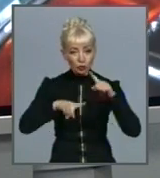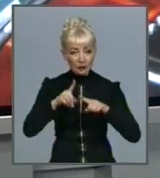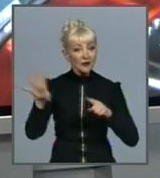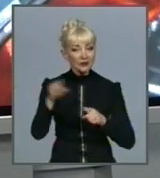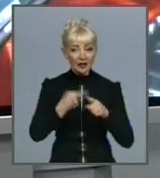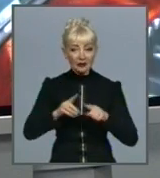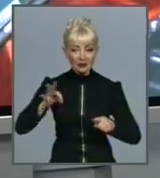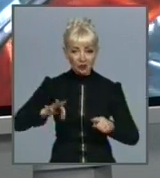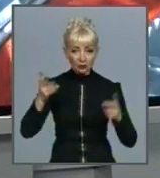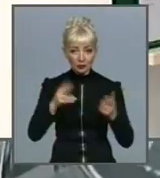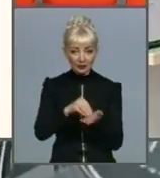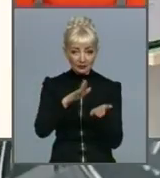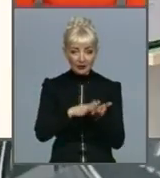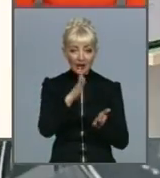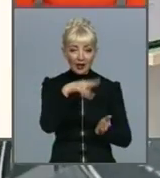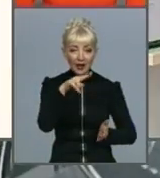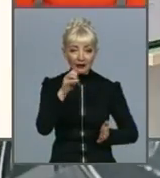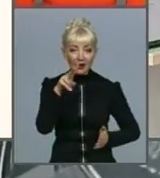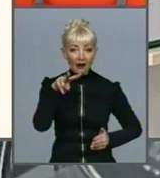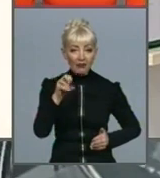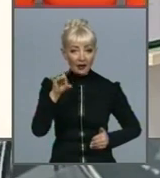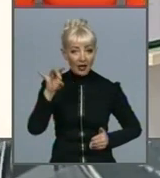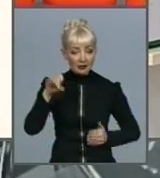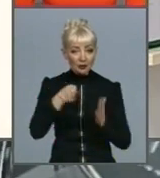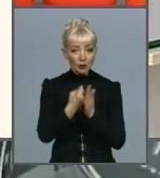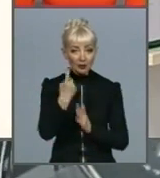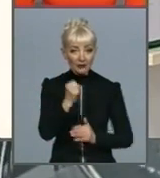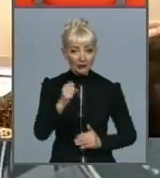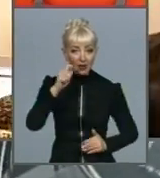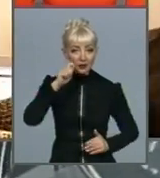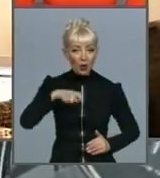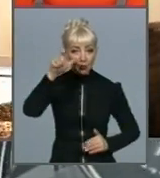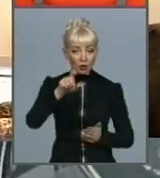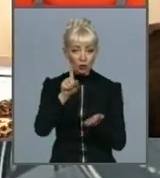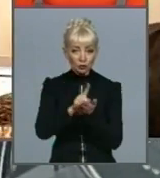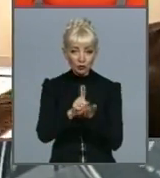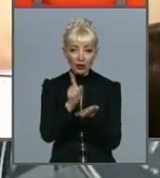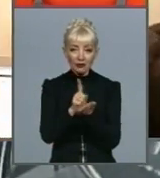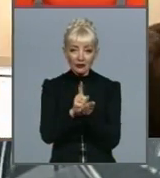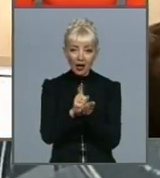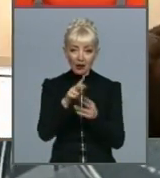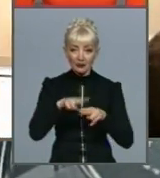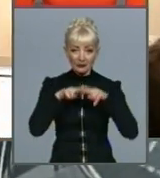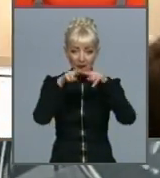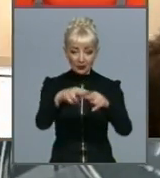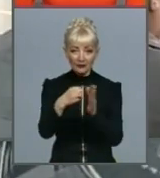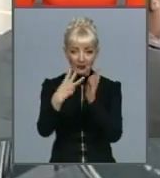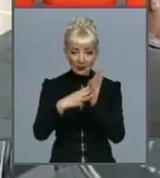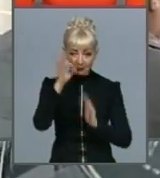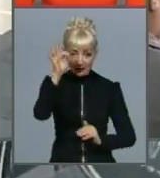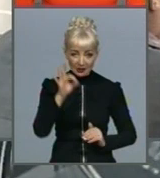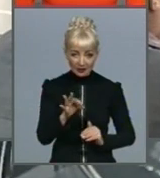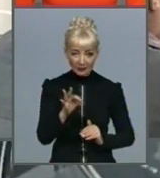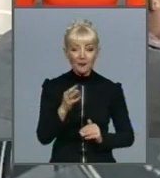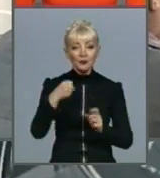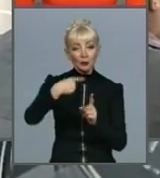декларації. І до 1 серпня українець повинен сплатити податок за грошові надходження 18% плюс 1,5% військового